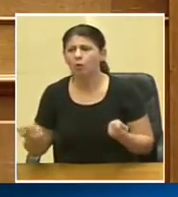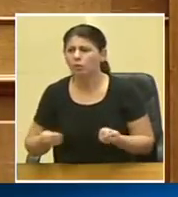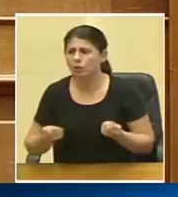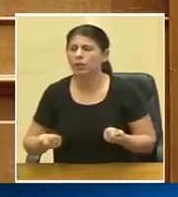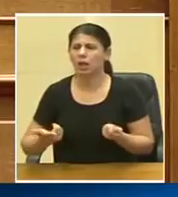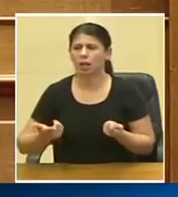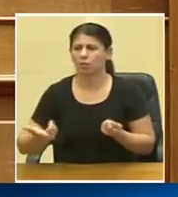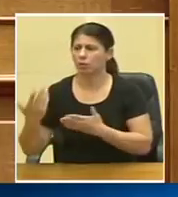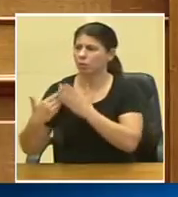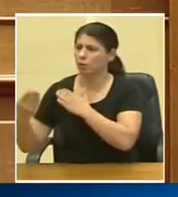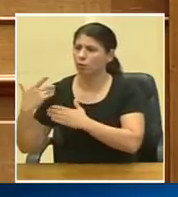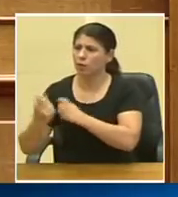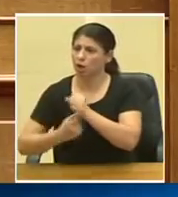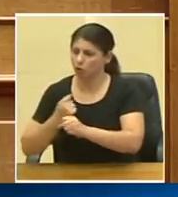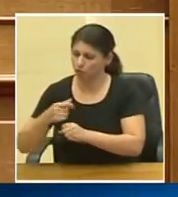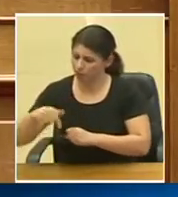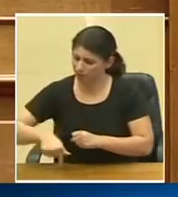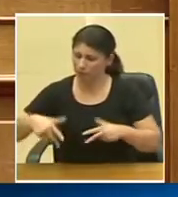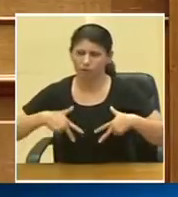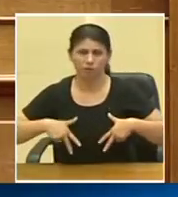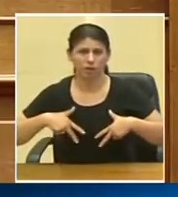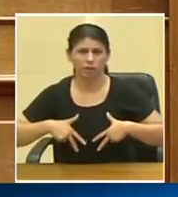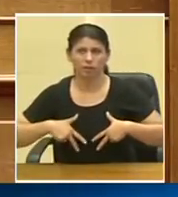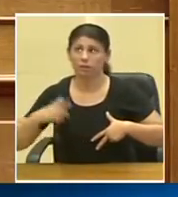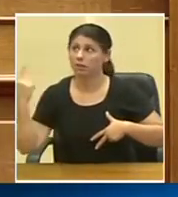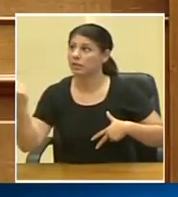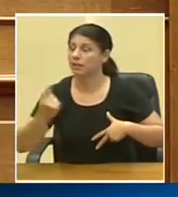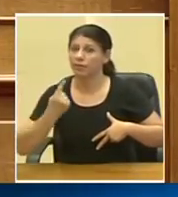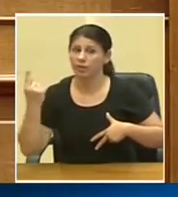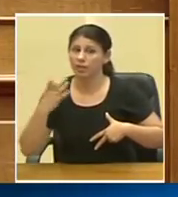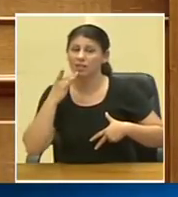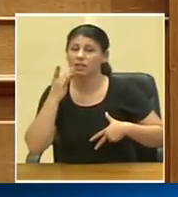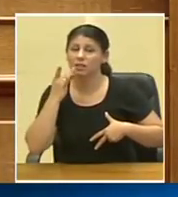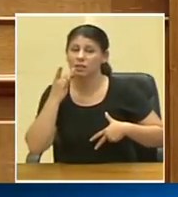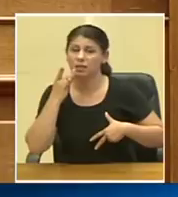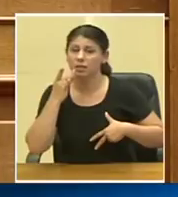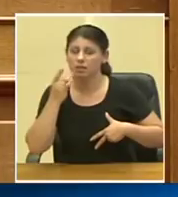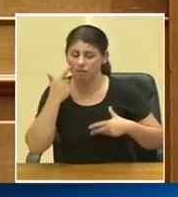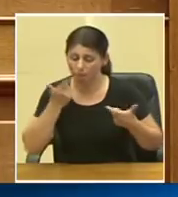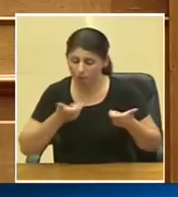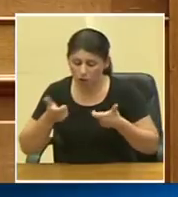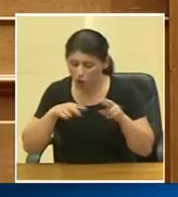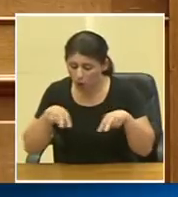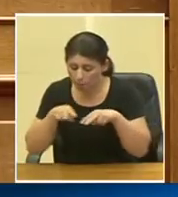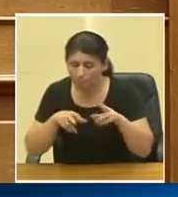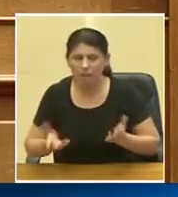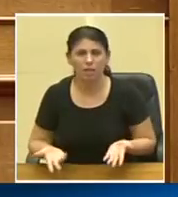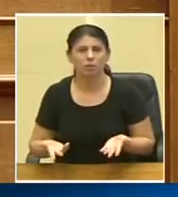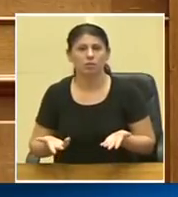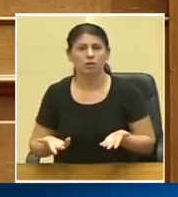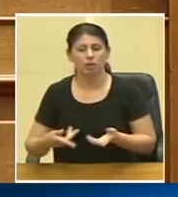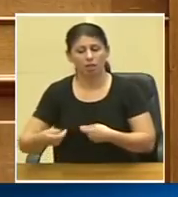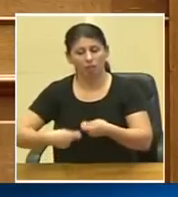προηγούμενα χρόνια από αυτή εδώ την κυβέρνηση σε συνθήκες σκληρής επιτροπίας, διαχείρισης